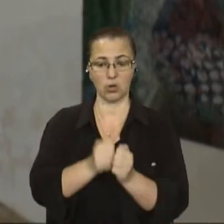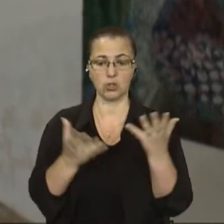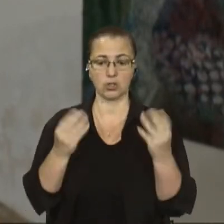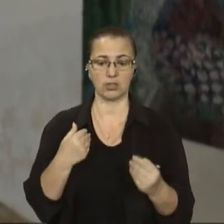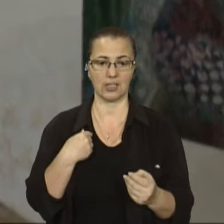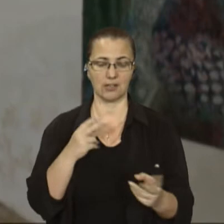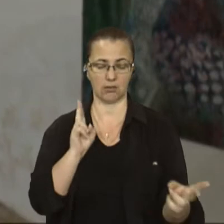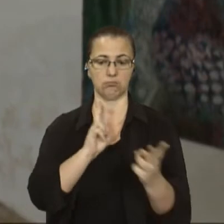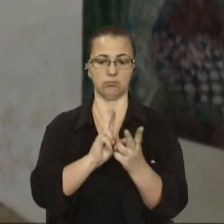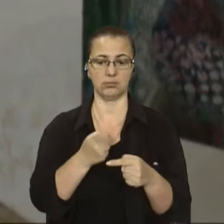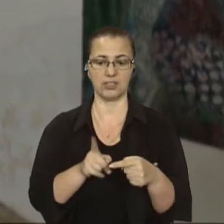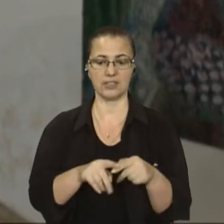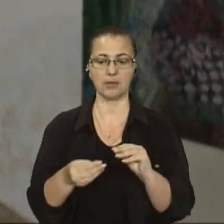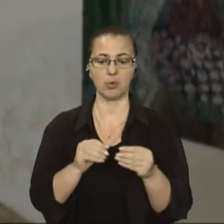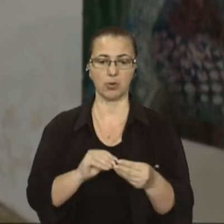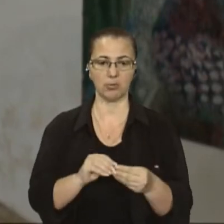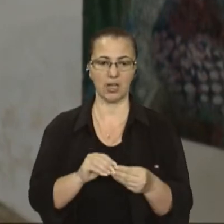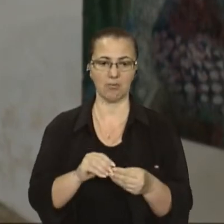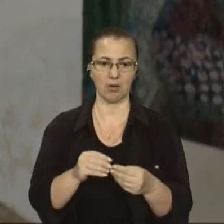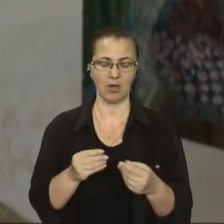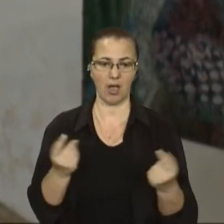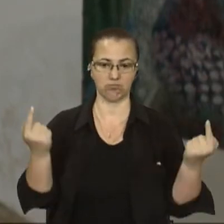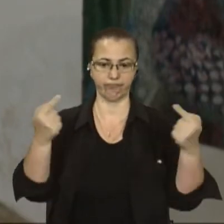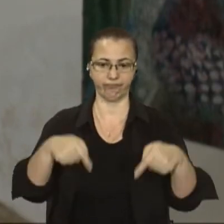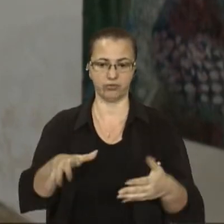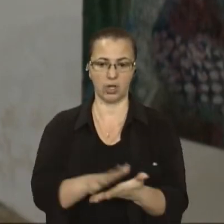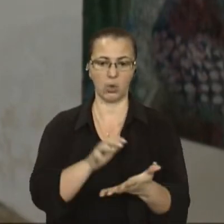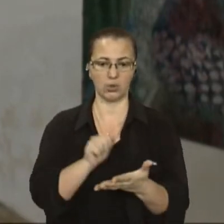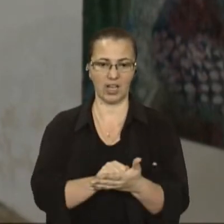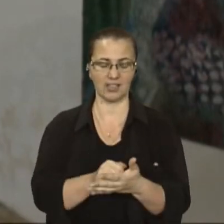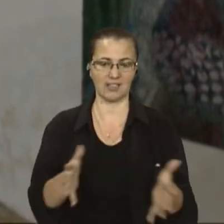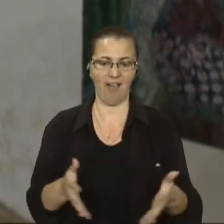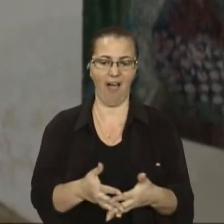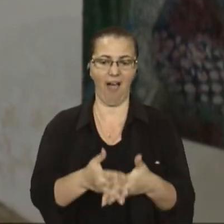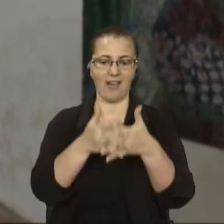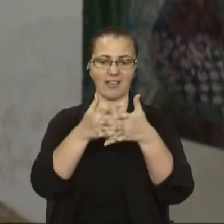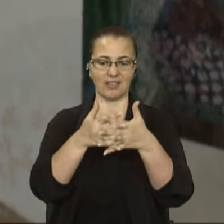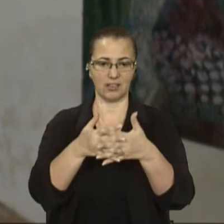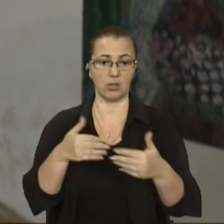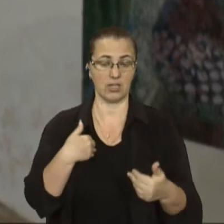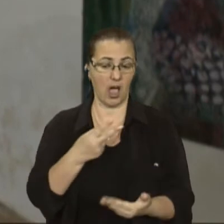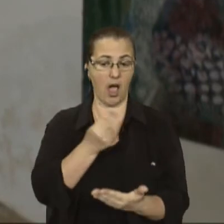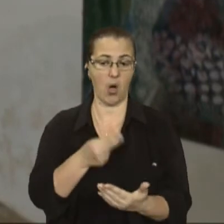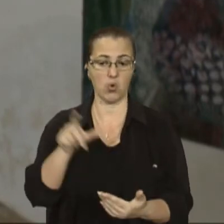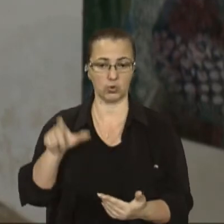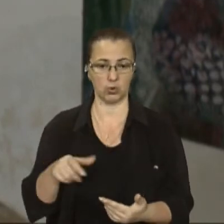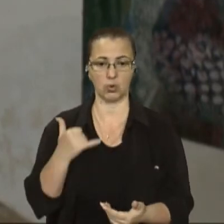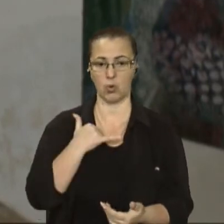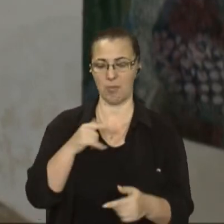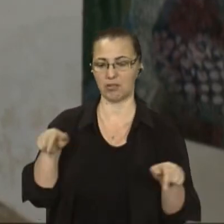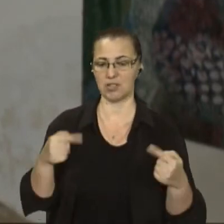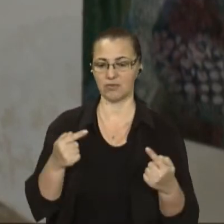штурхуюсь саме з цими проблемами руйнації архітектури. І оскільки я художник, в мене така створилася